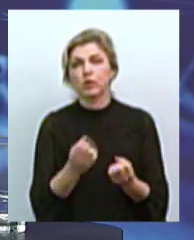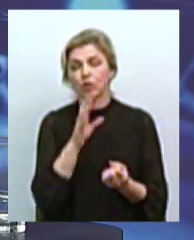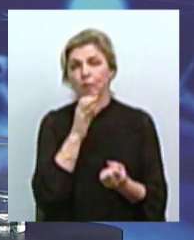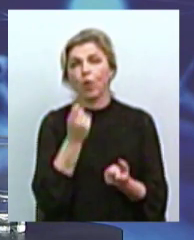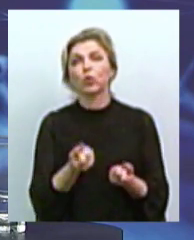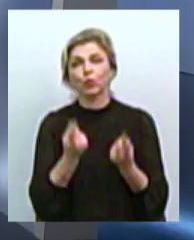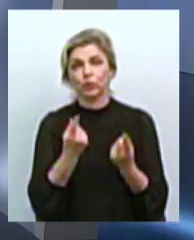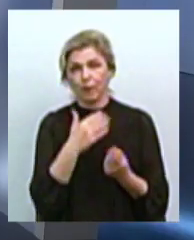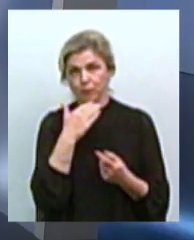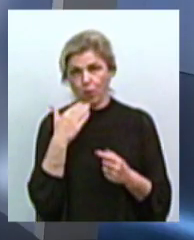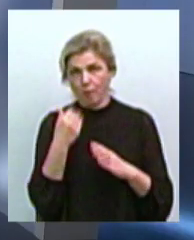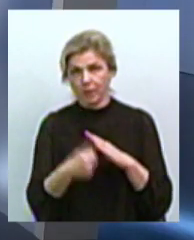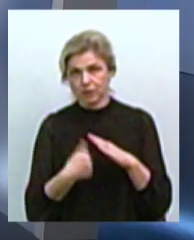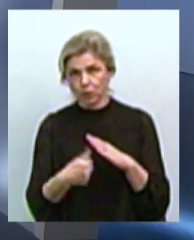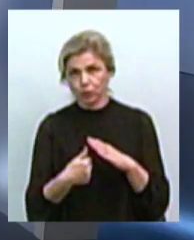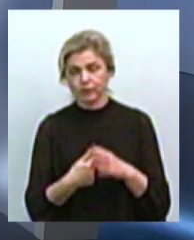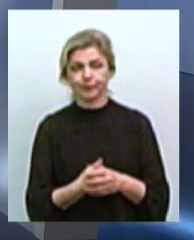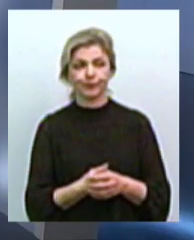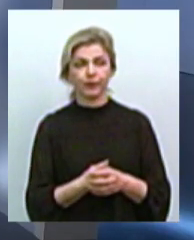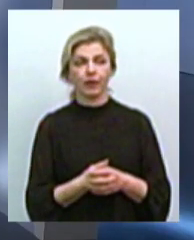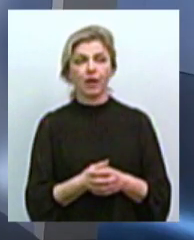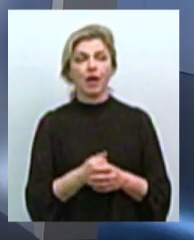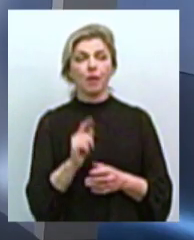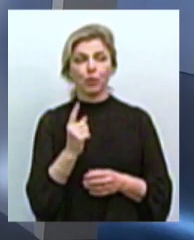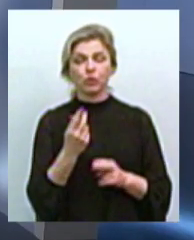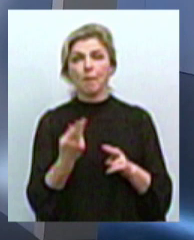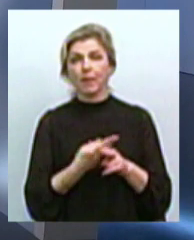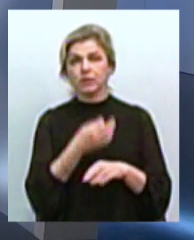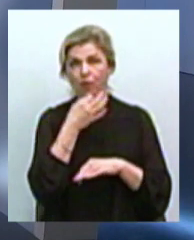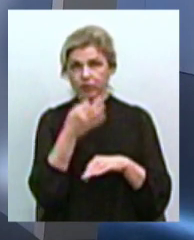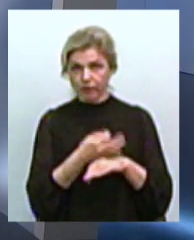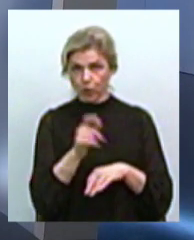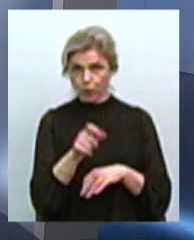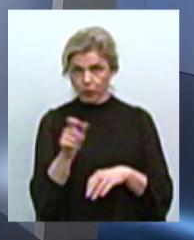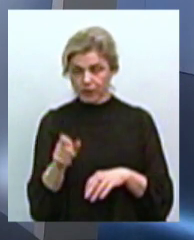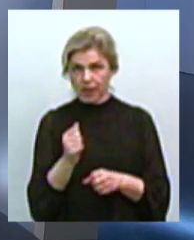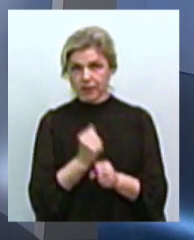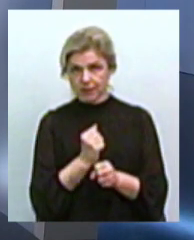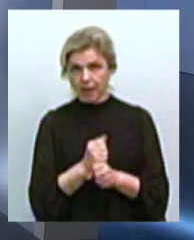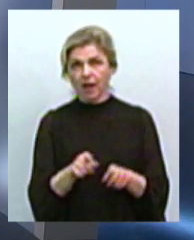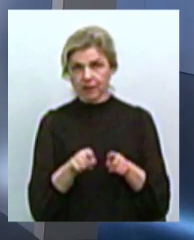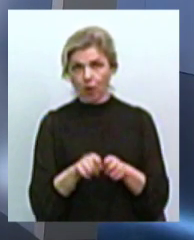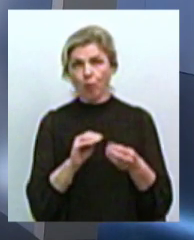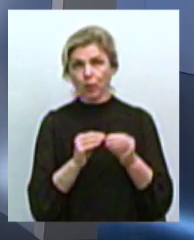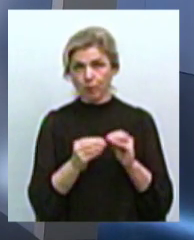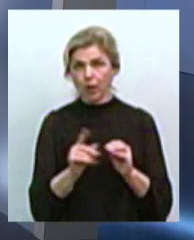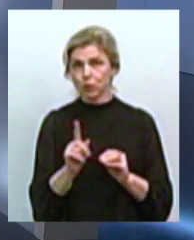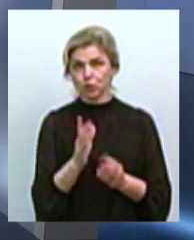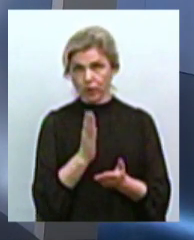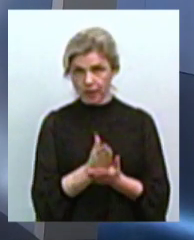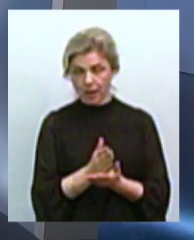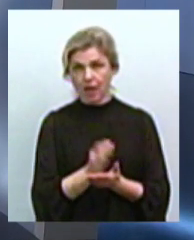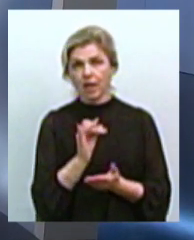насправді дуже просто. По-першу чергу, як ми вже зазначили, безвідповідальність людей створила ту проблему, яка є. І після того